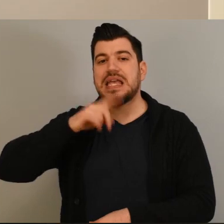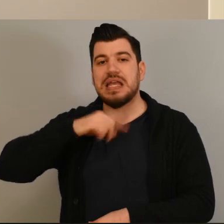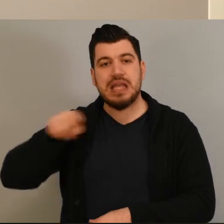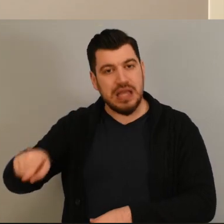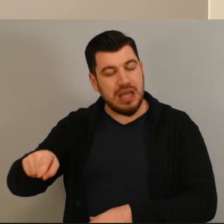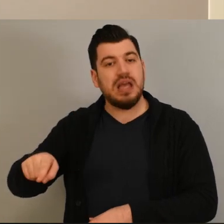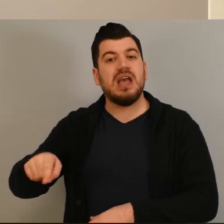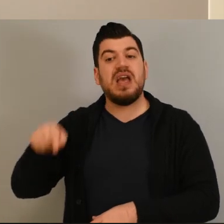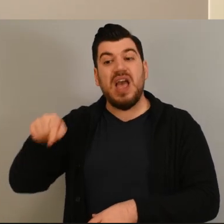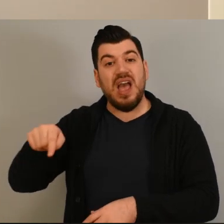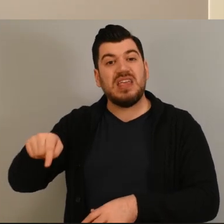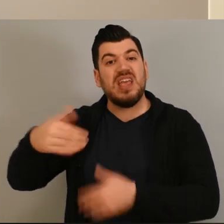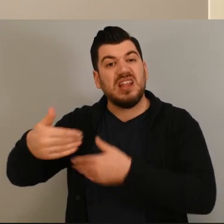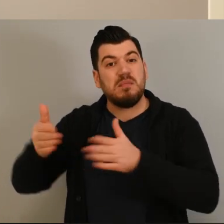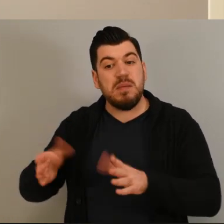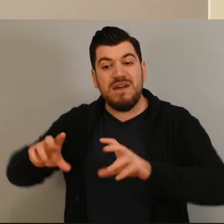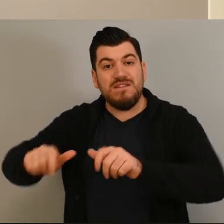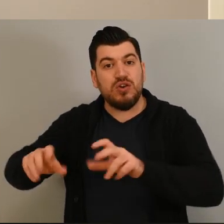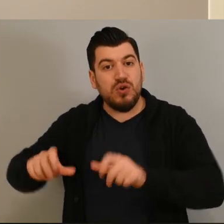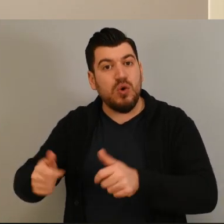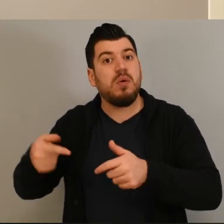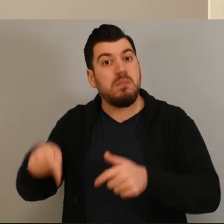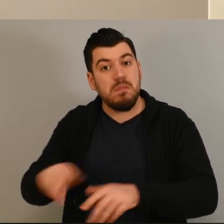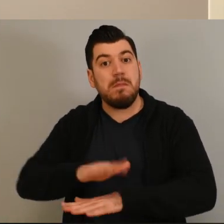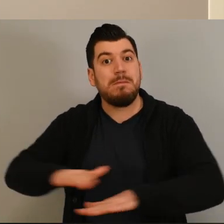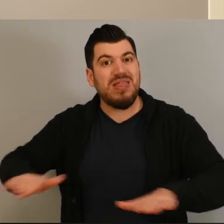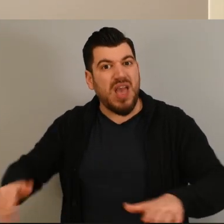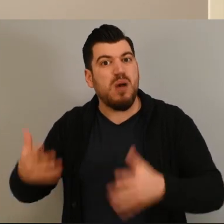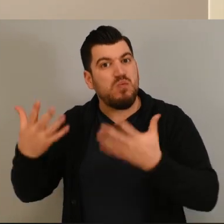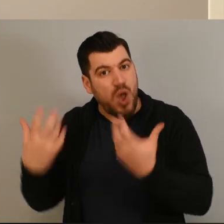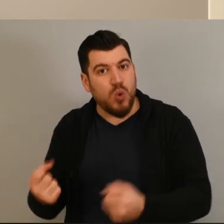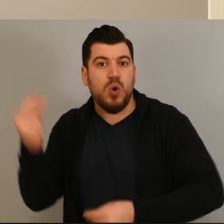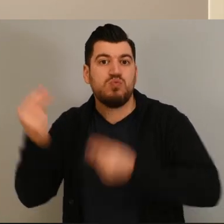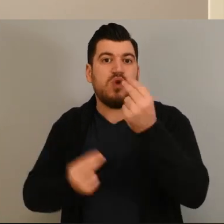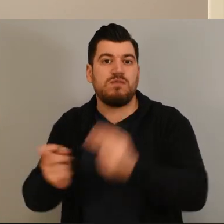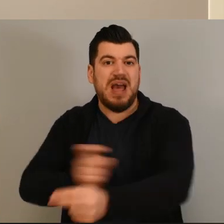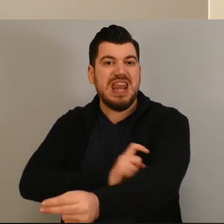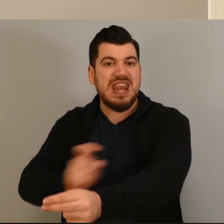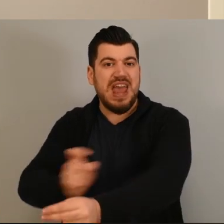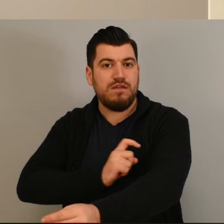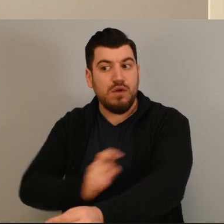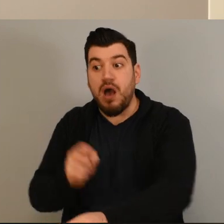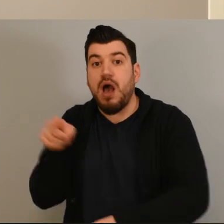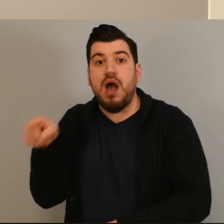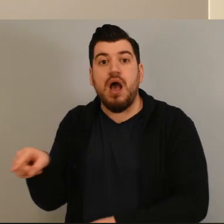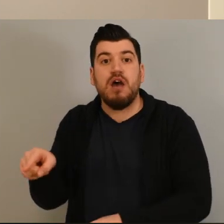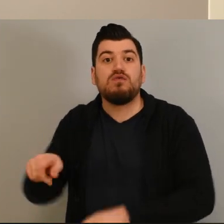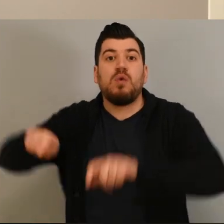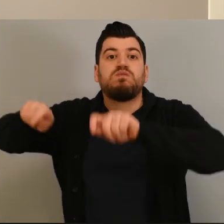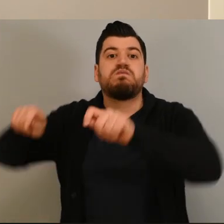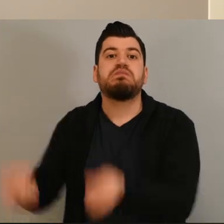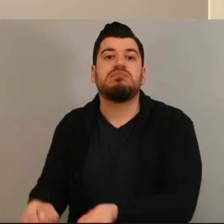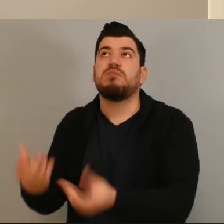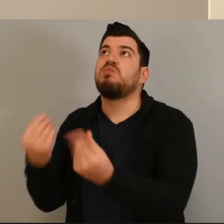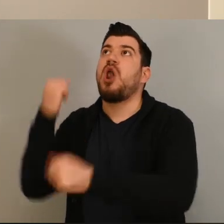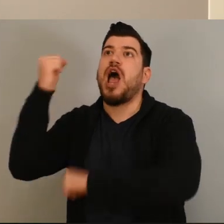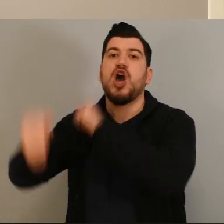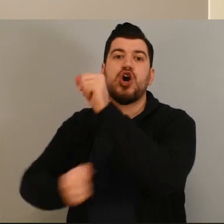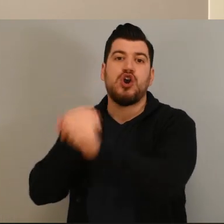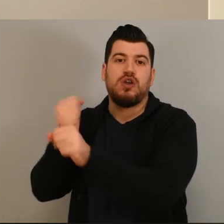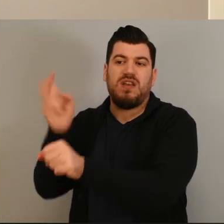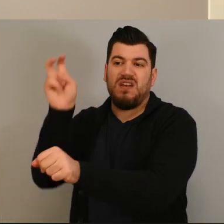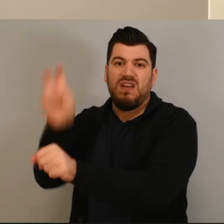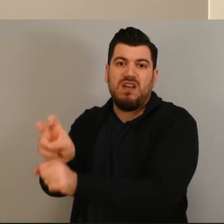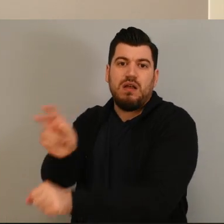Κρήτης με το Τμήμα Φυσικοθεραπιών, ιδίως για παιδιά με νευρολογικά προβλήματα, να παραμένει χρόνια κλειστό.